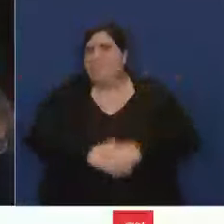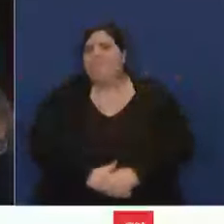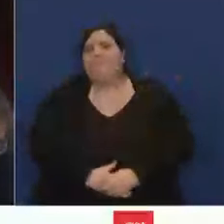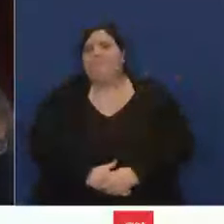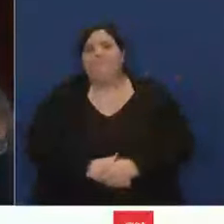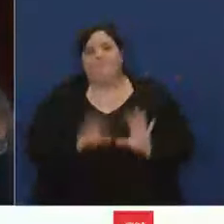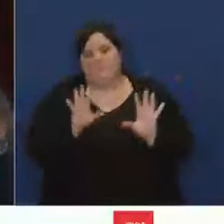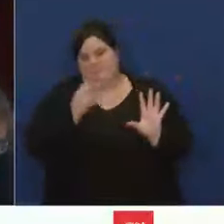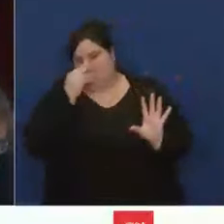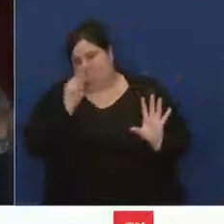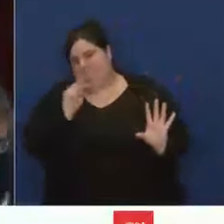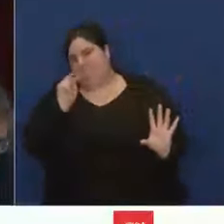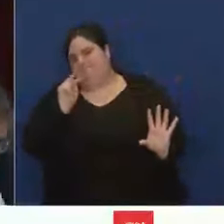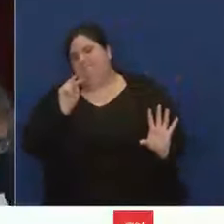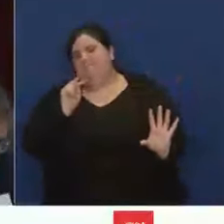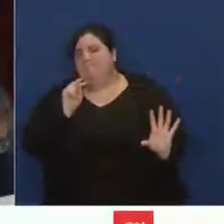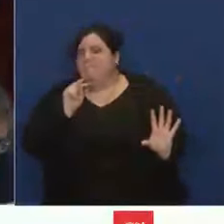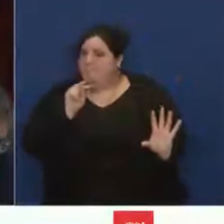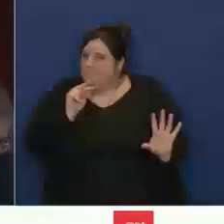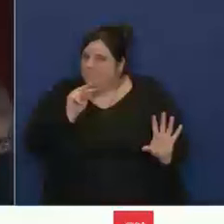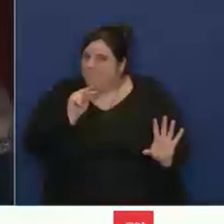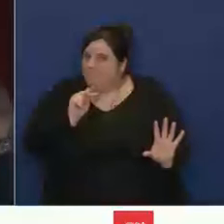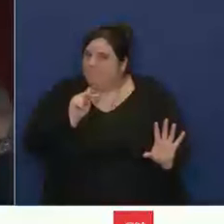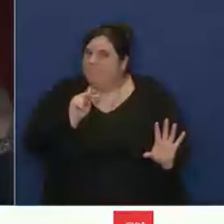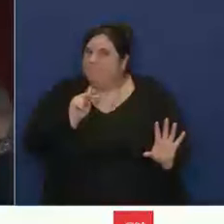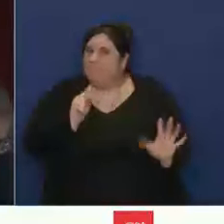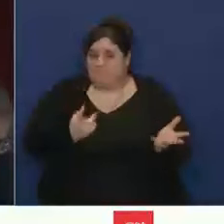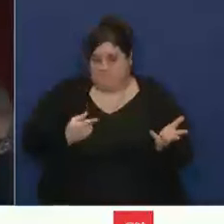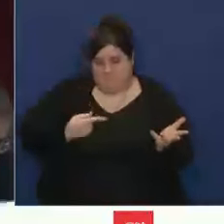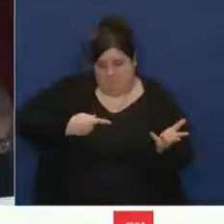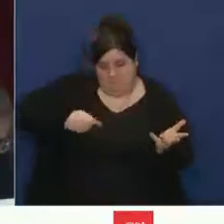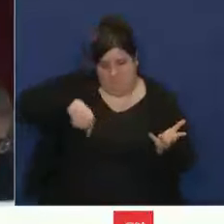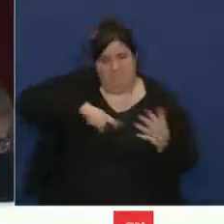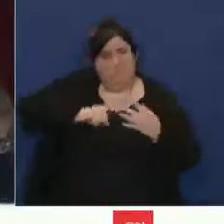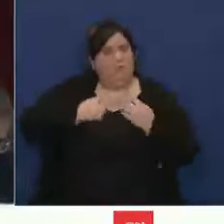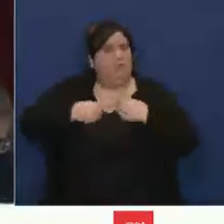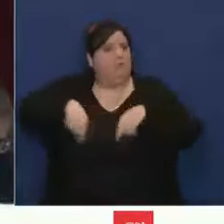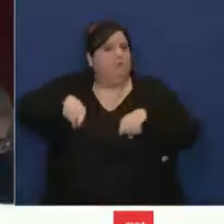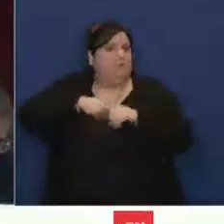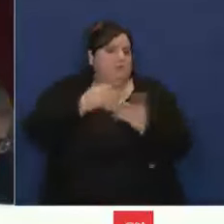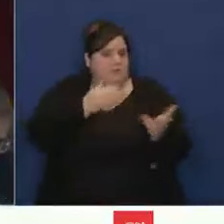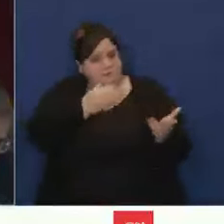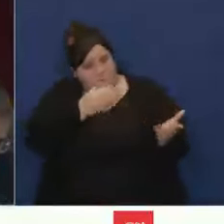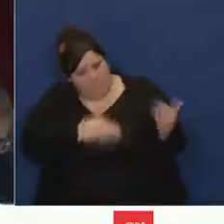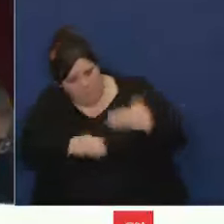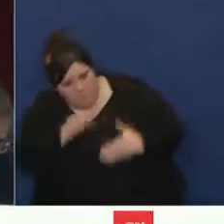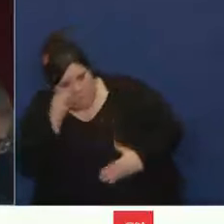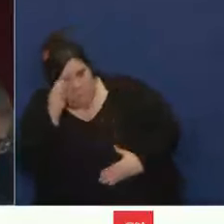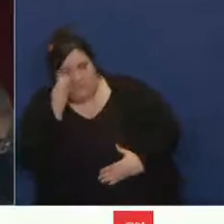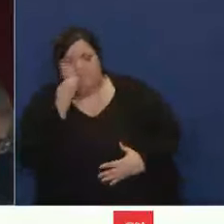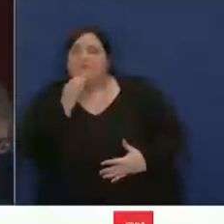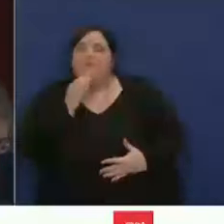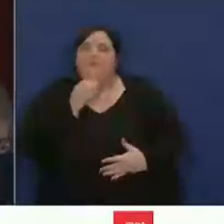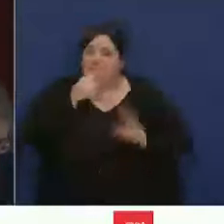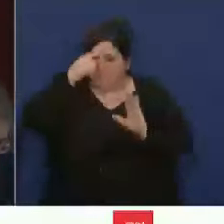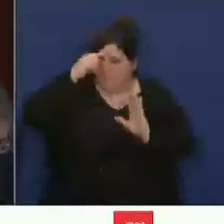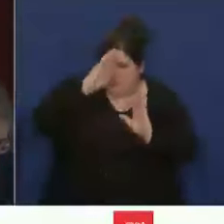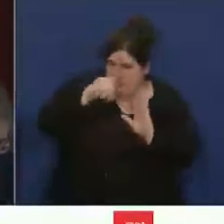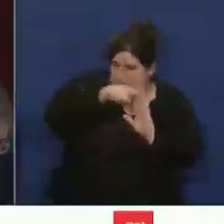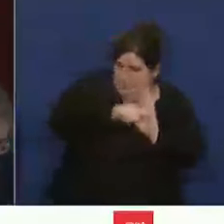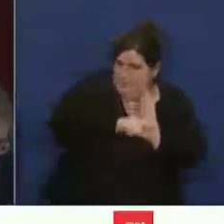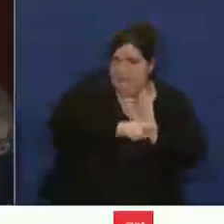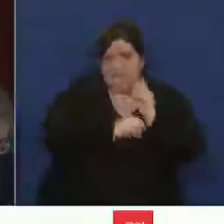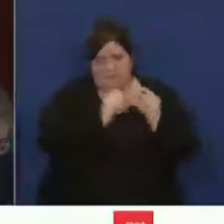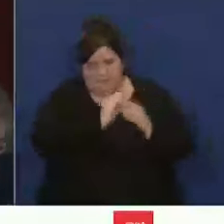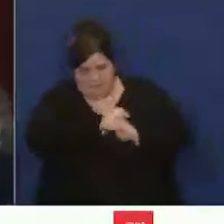travail de comité consultatif d'éthique et de transparence et que la